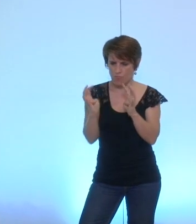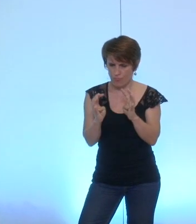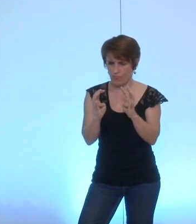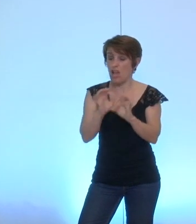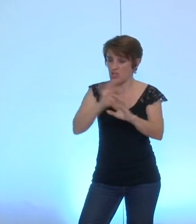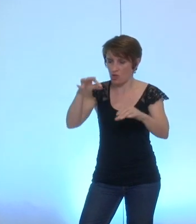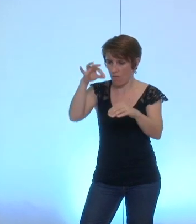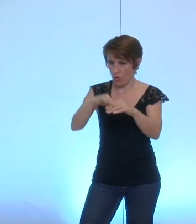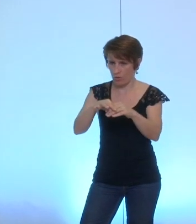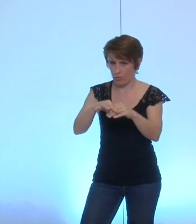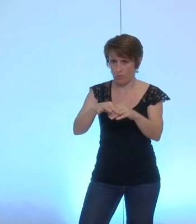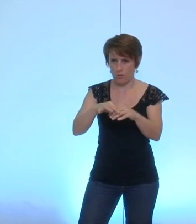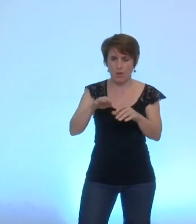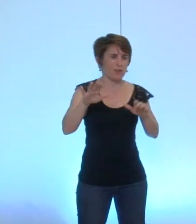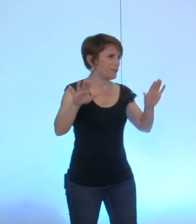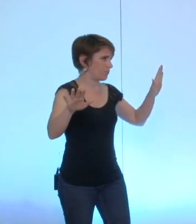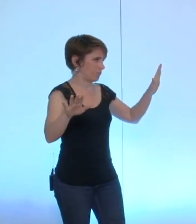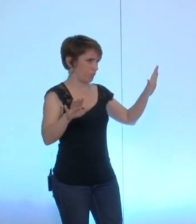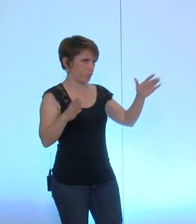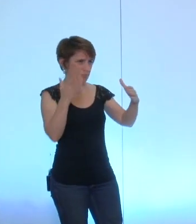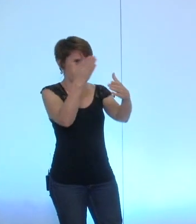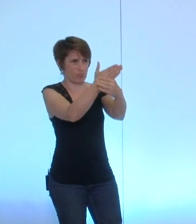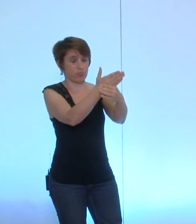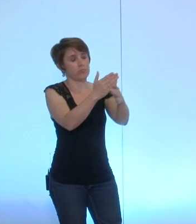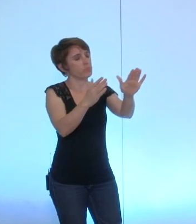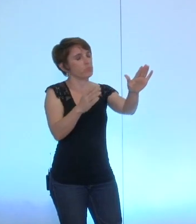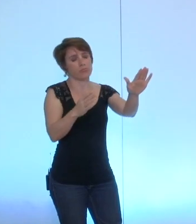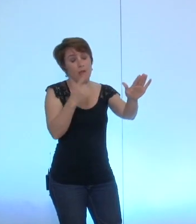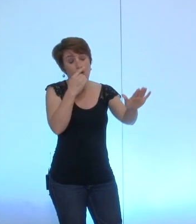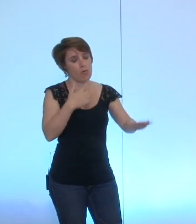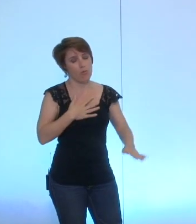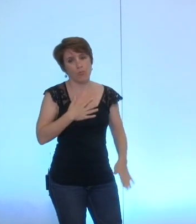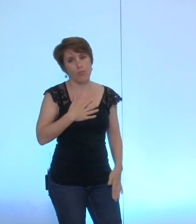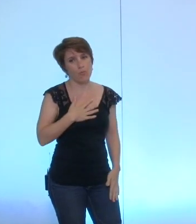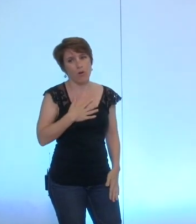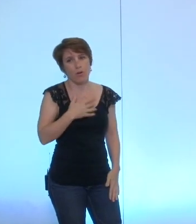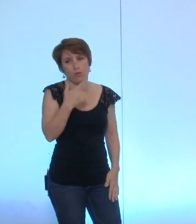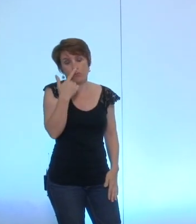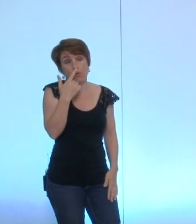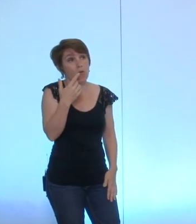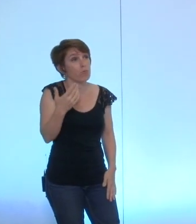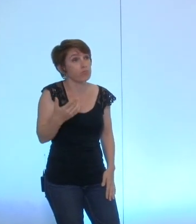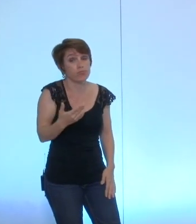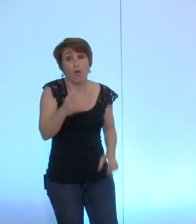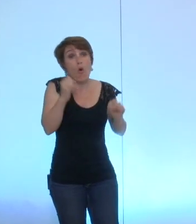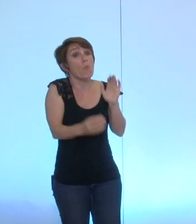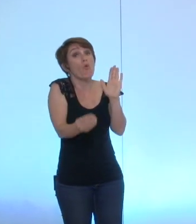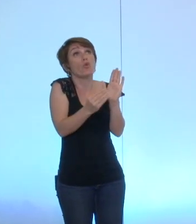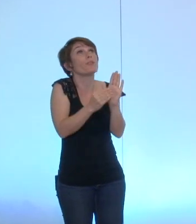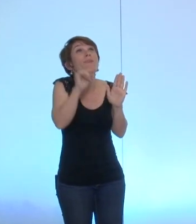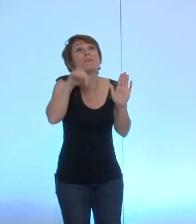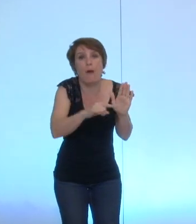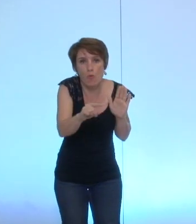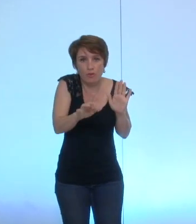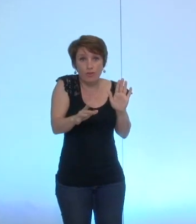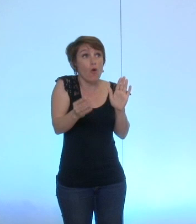il me semble ça me semble pas fondamental honnêtement de se garder cette possibilité ça nous enlève rien de nous garder cette